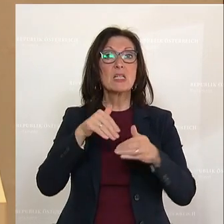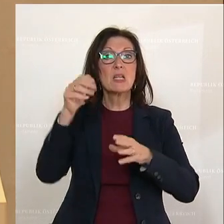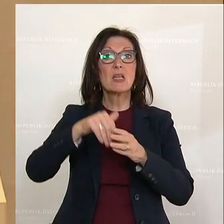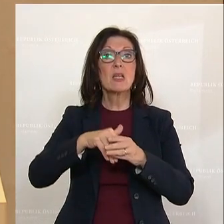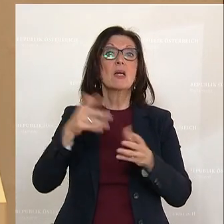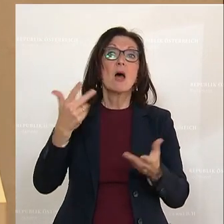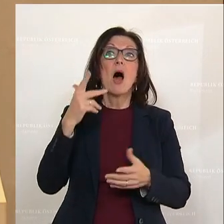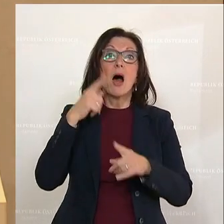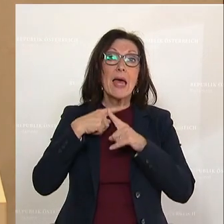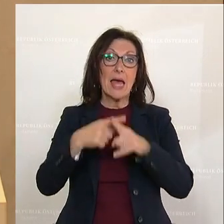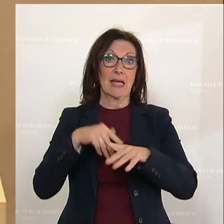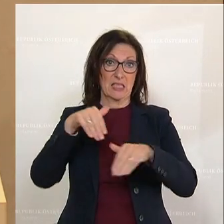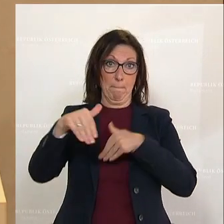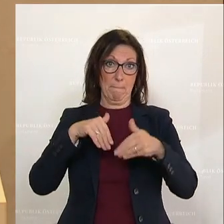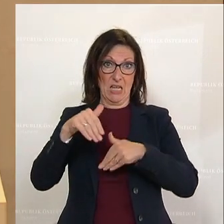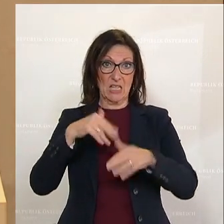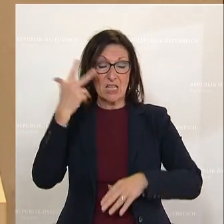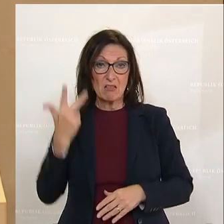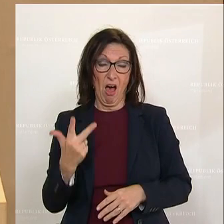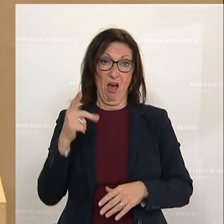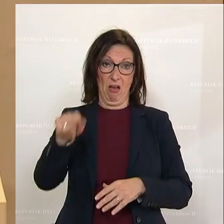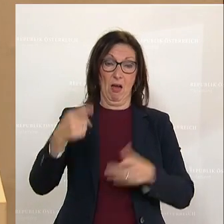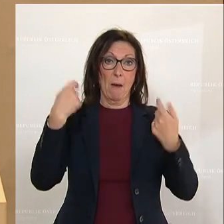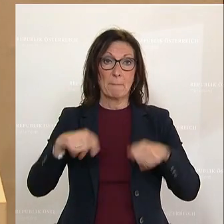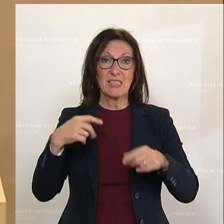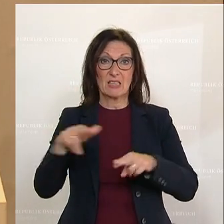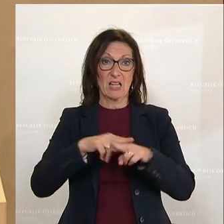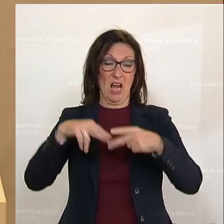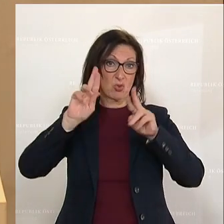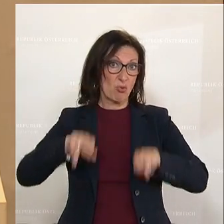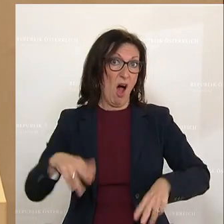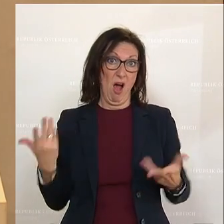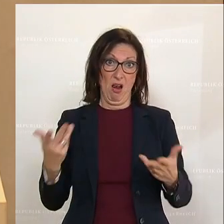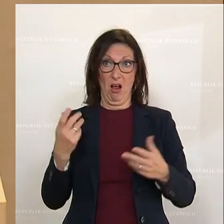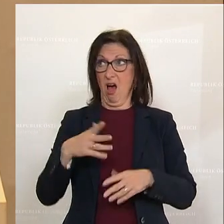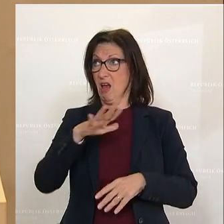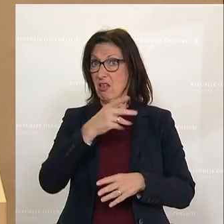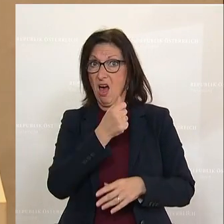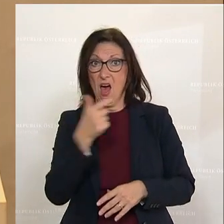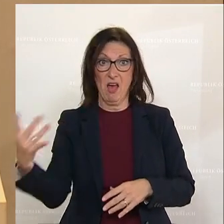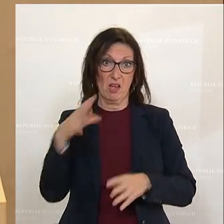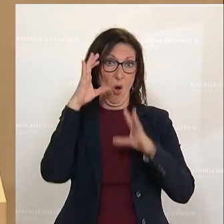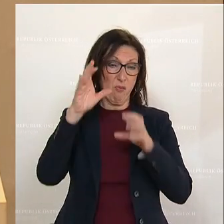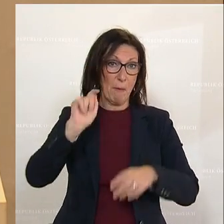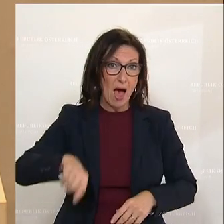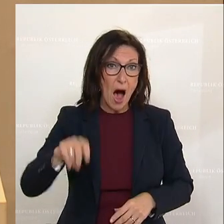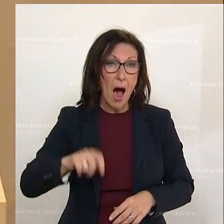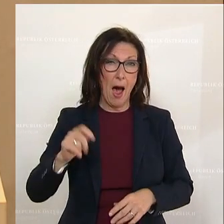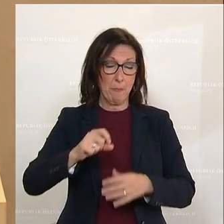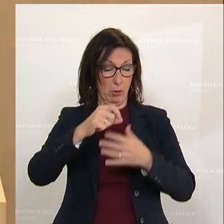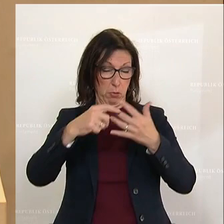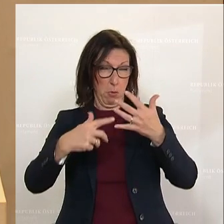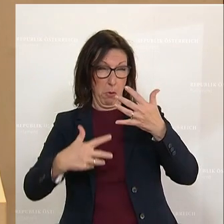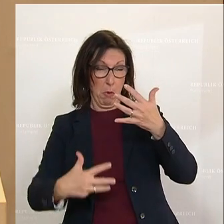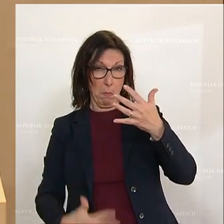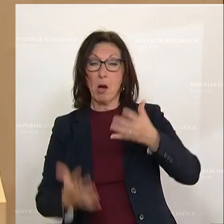Ex-Ministerinnen-Minister, dem Präsidenten des Nationalrates, mehrere ÖVP-Abgeordnete, unter anderem